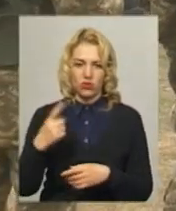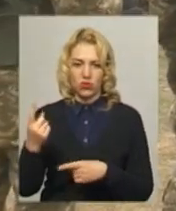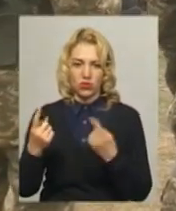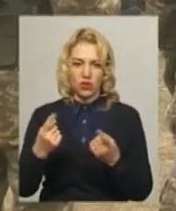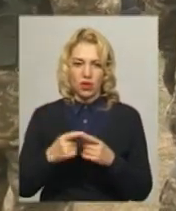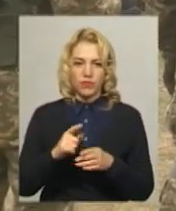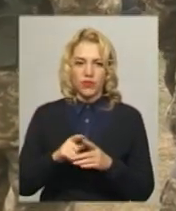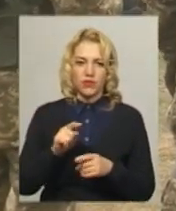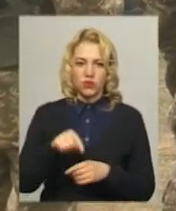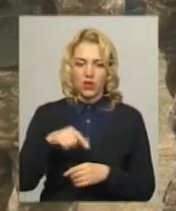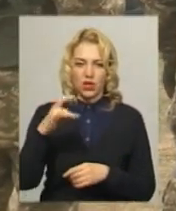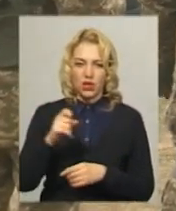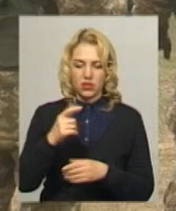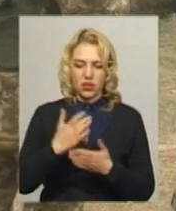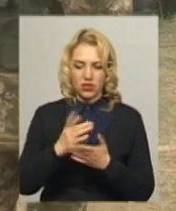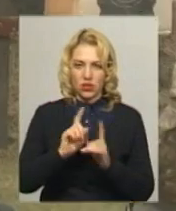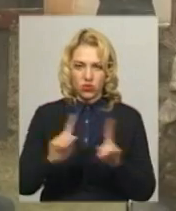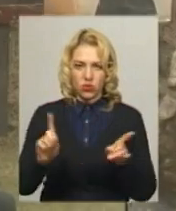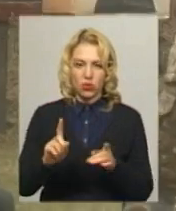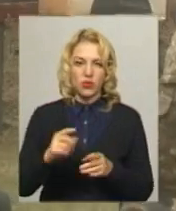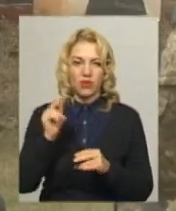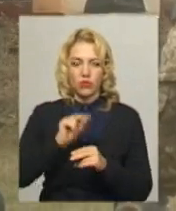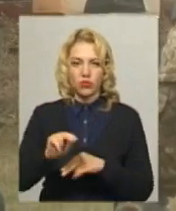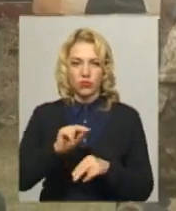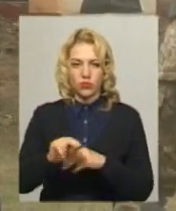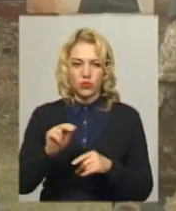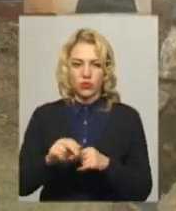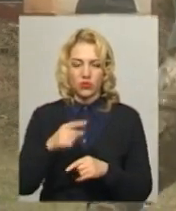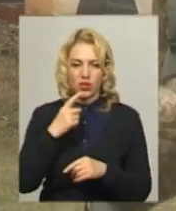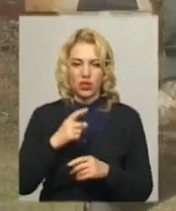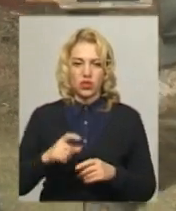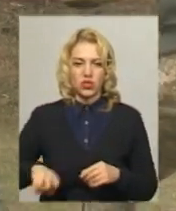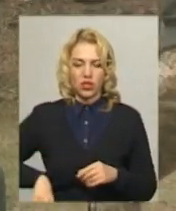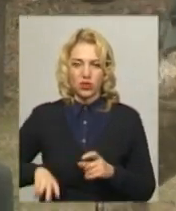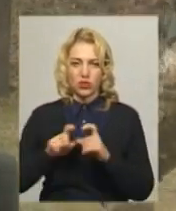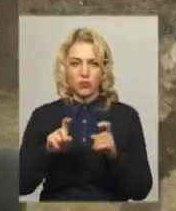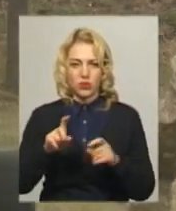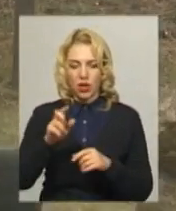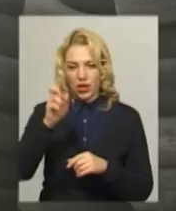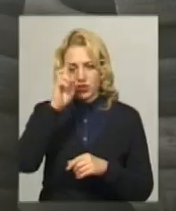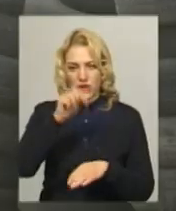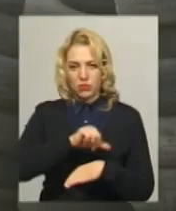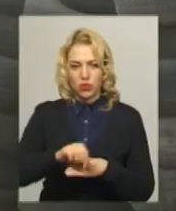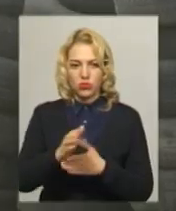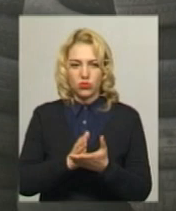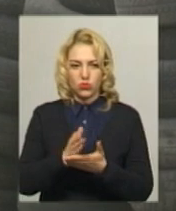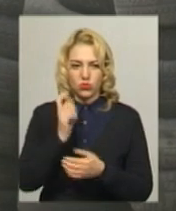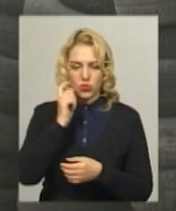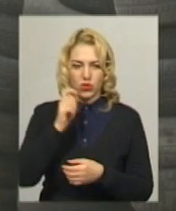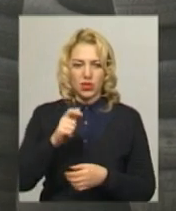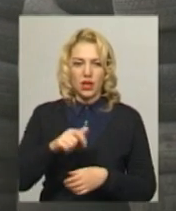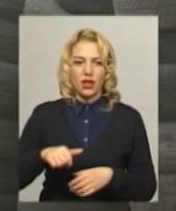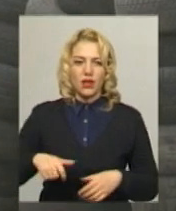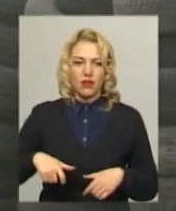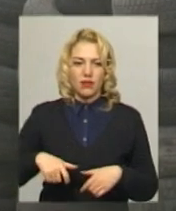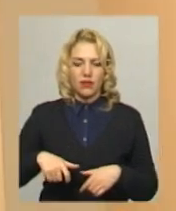прикордонники цього разу, має особливості, каже директор департаменту особового складу адміністрації Державної прикордонної служби України генерал-майор